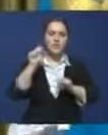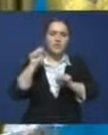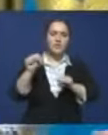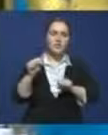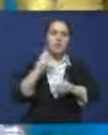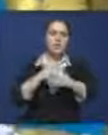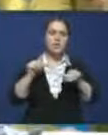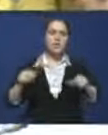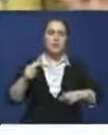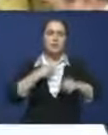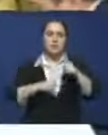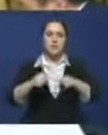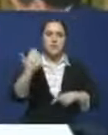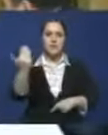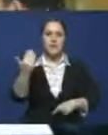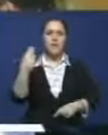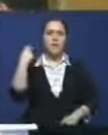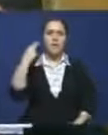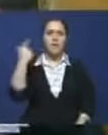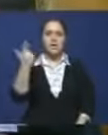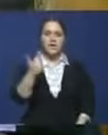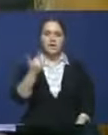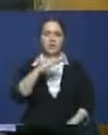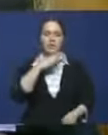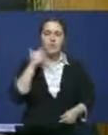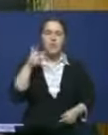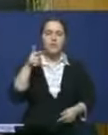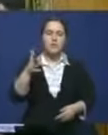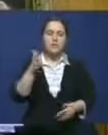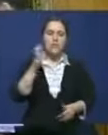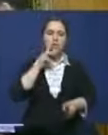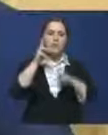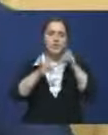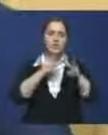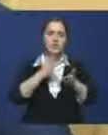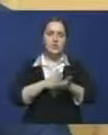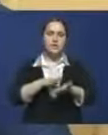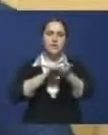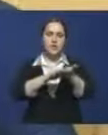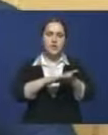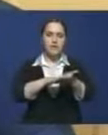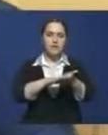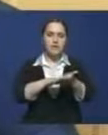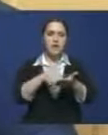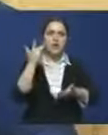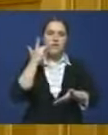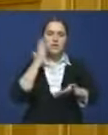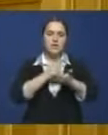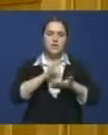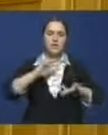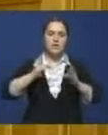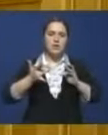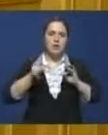На данный момент нам поступило больше 3,5 тысяч обращений по защите прав бизнеса. Создали онлайн-сервис,